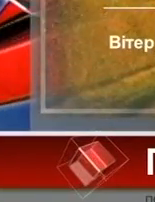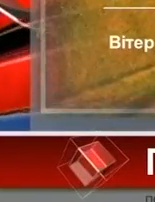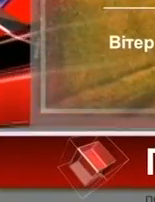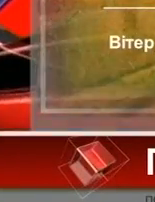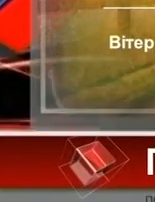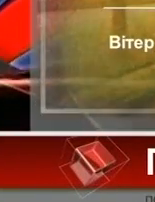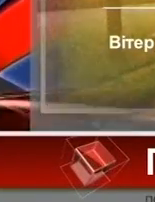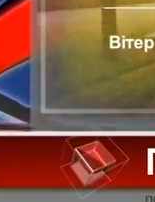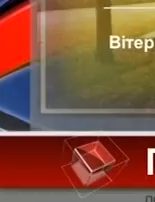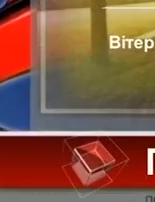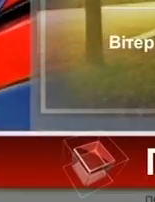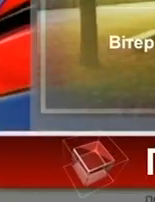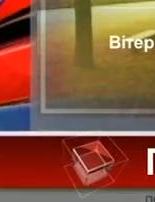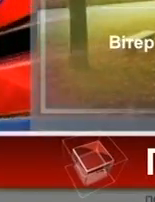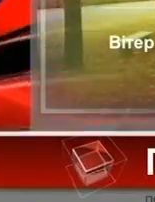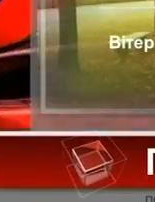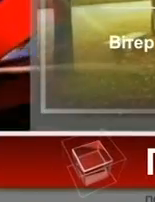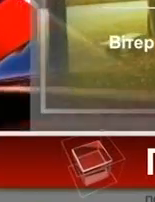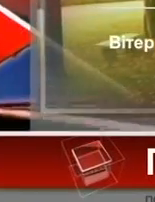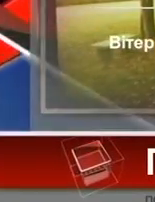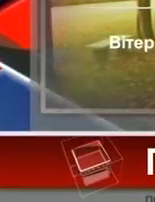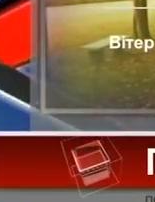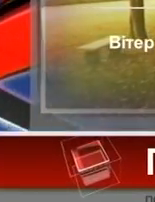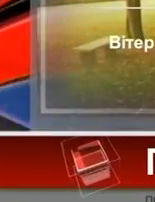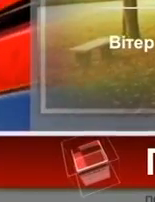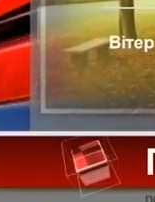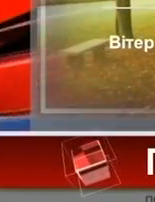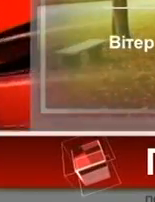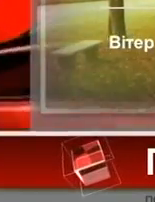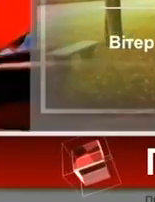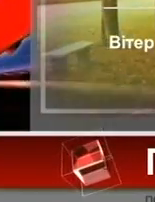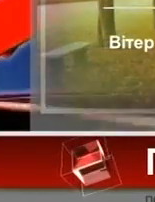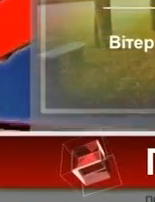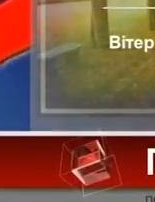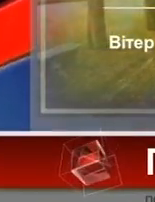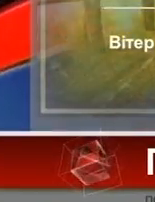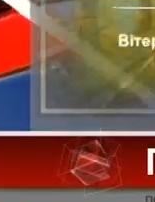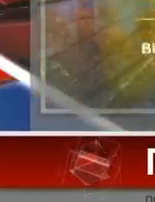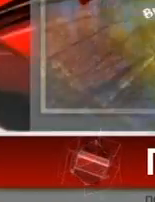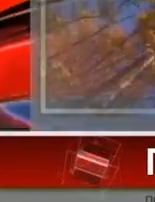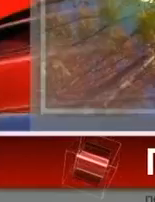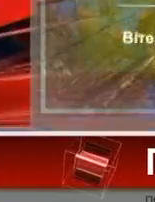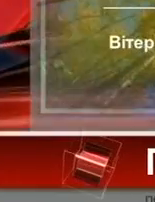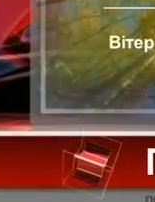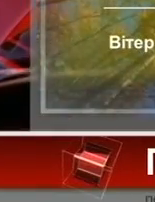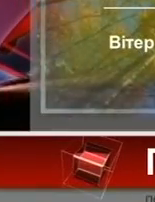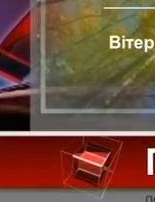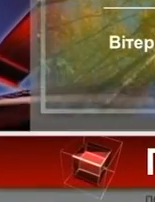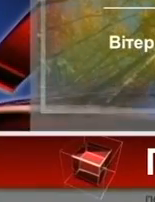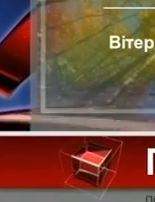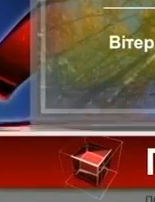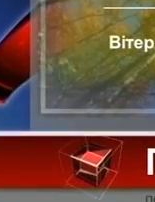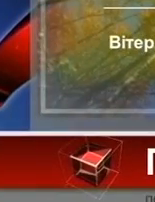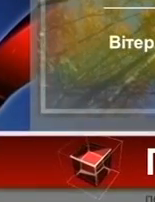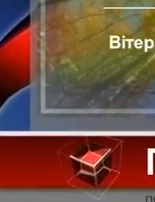-12 метрів за секунду. Температура в області вночі від мінус 2 градусів до плюс 3, в день 5-10 градусів із позначкою плюс. У Хмельницькому